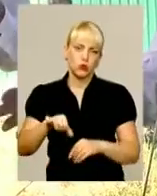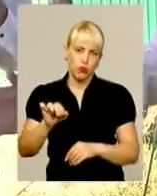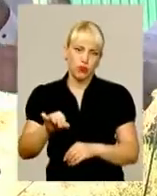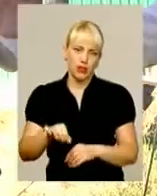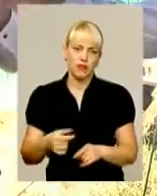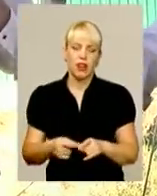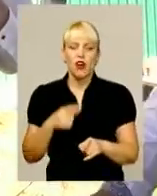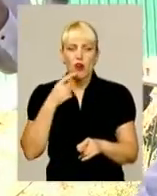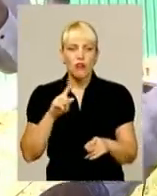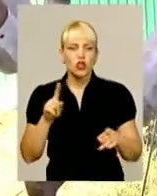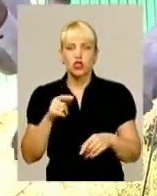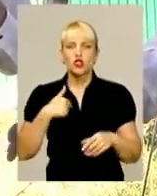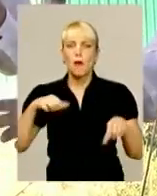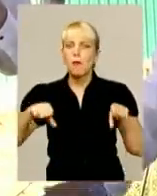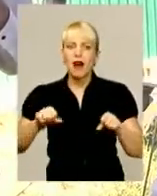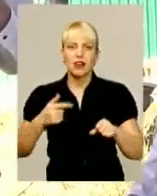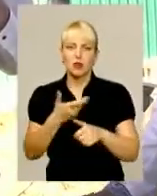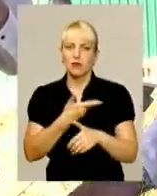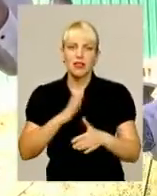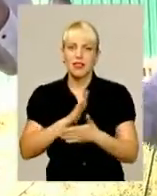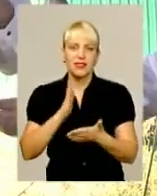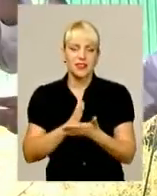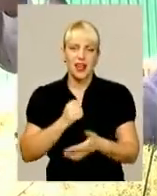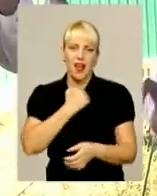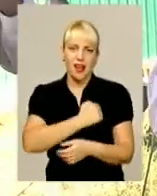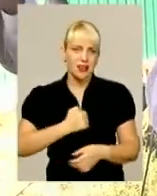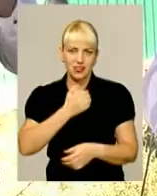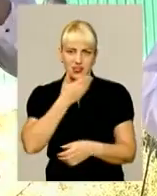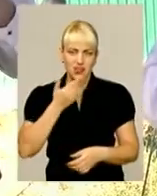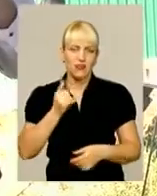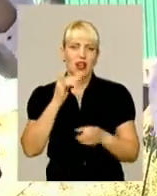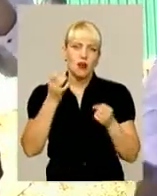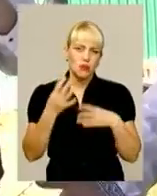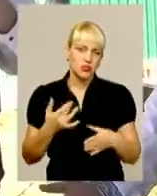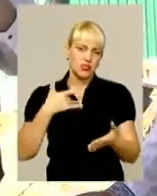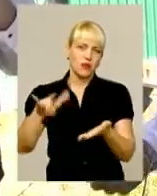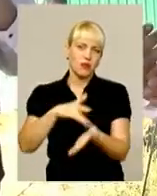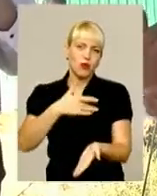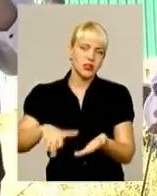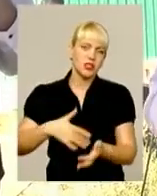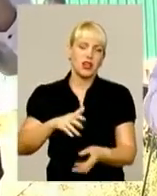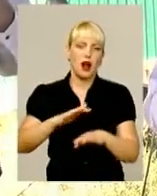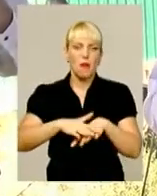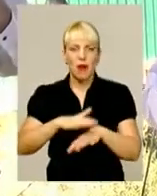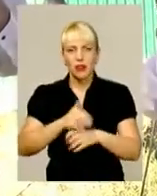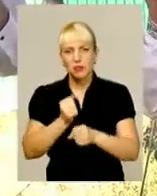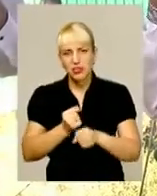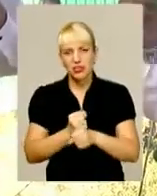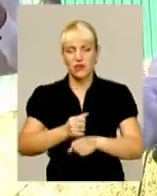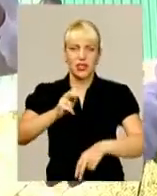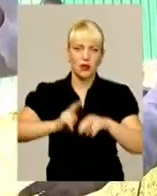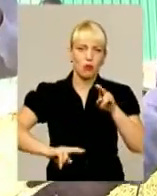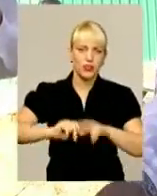активні, агресивні люди на мотосиклах, ми є бухгалтери, банківські працівники, будівельники,